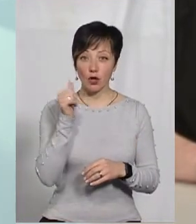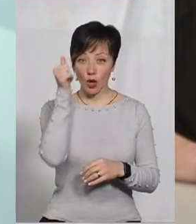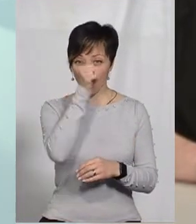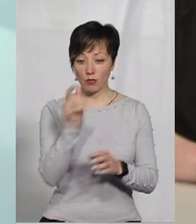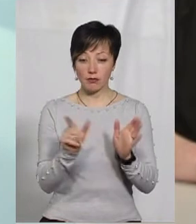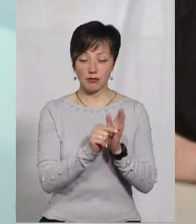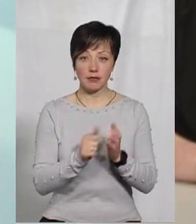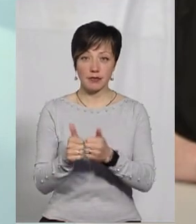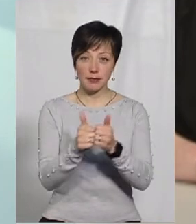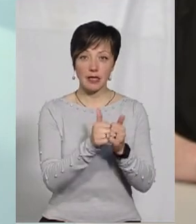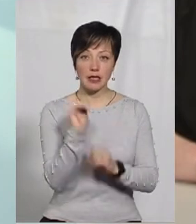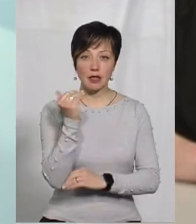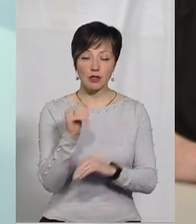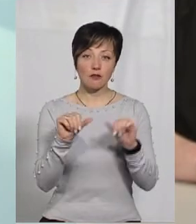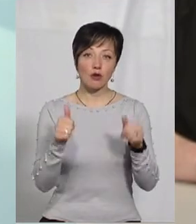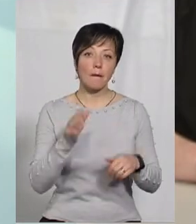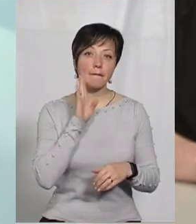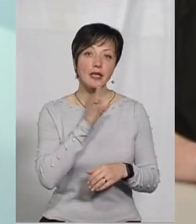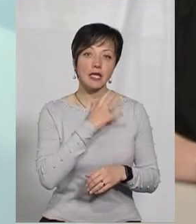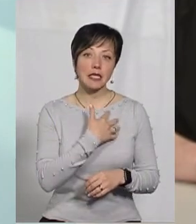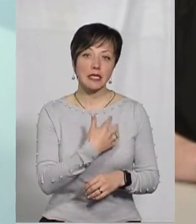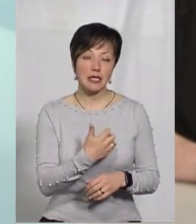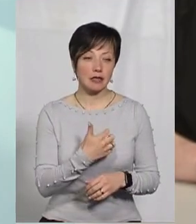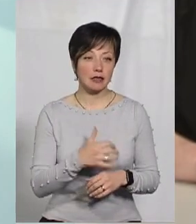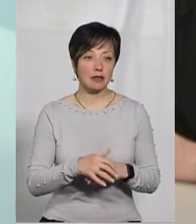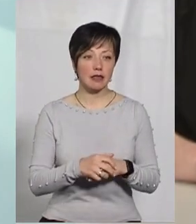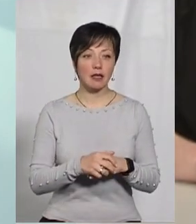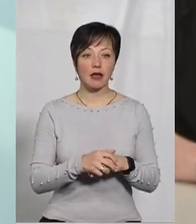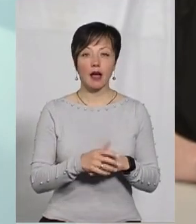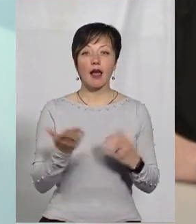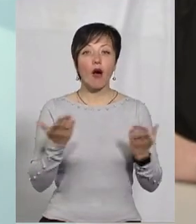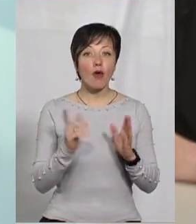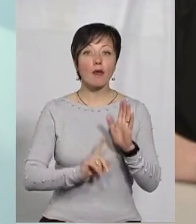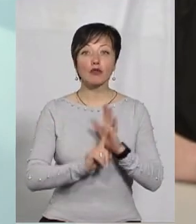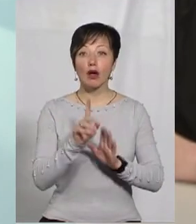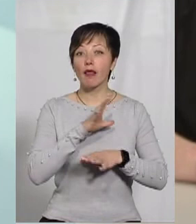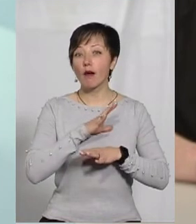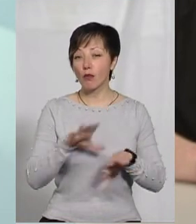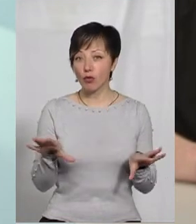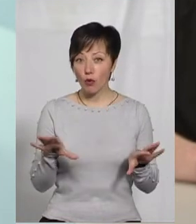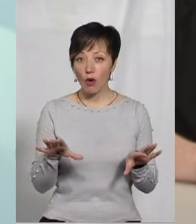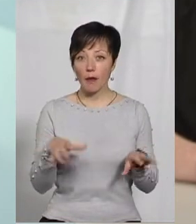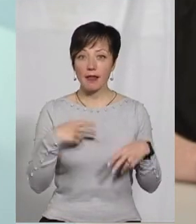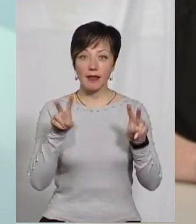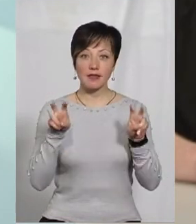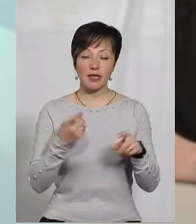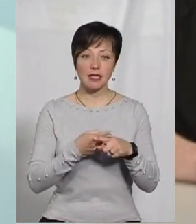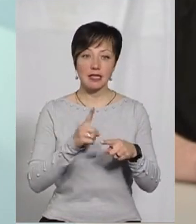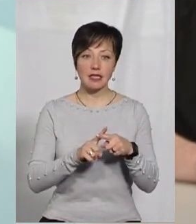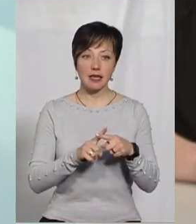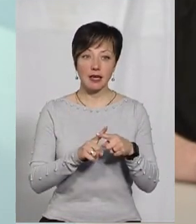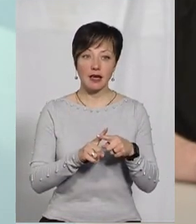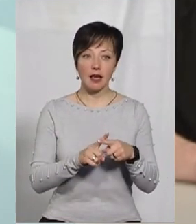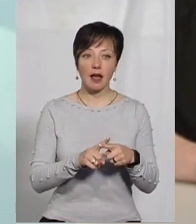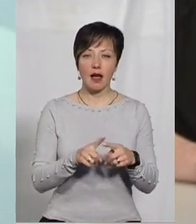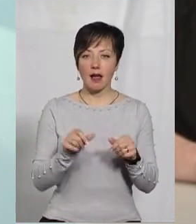цією дитинкою, в неї вже сформувався материнський інстинкт, якого на початку не було. Як ми називаємо це дев